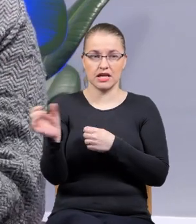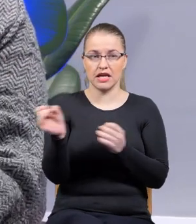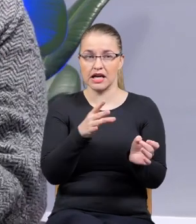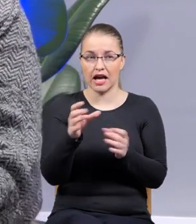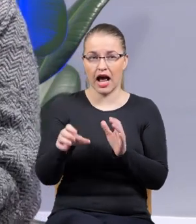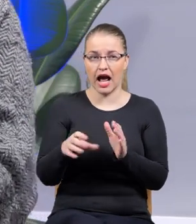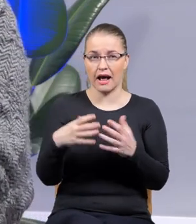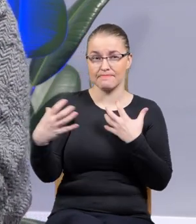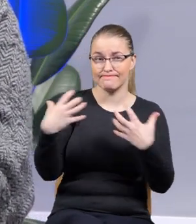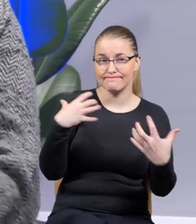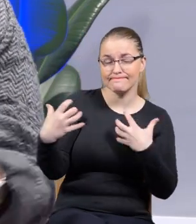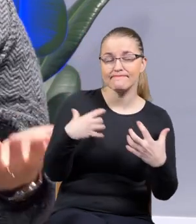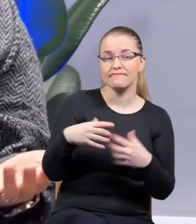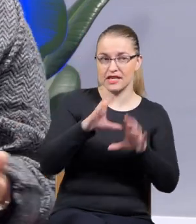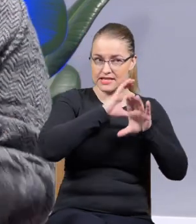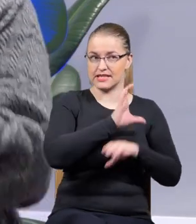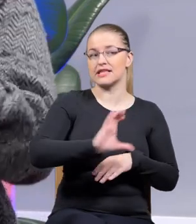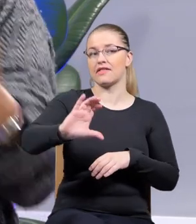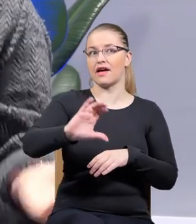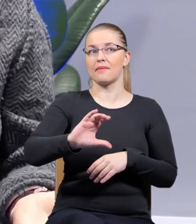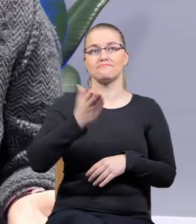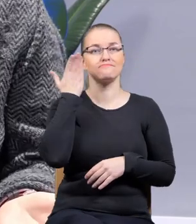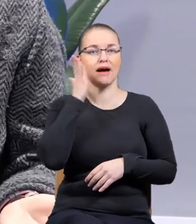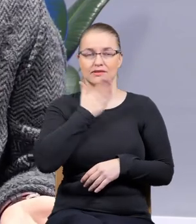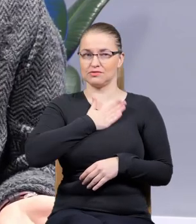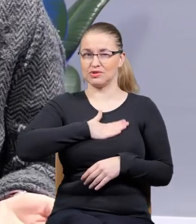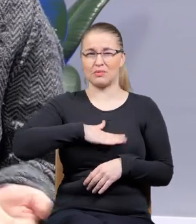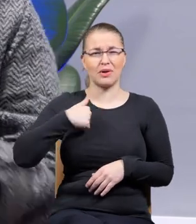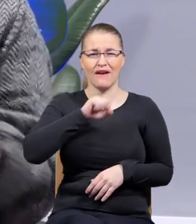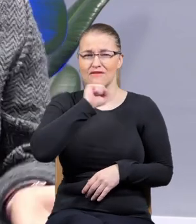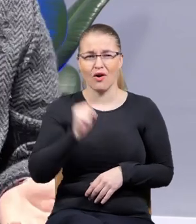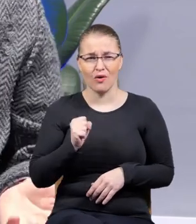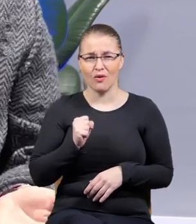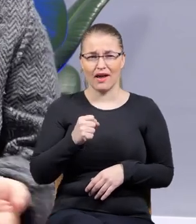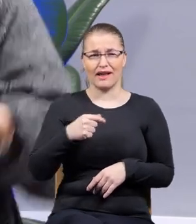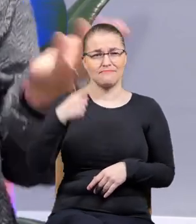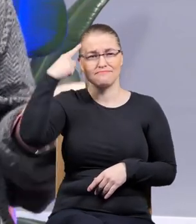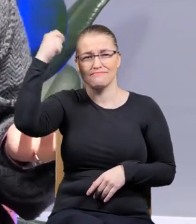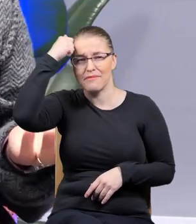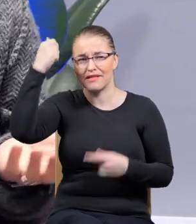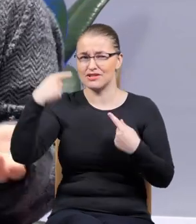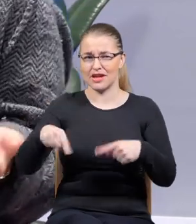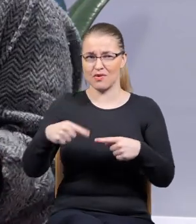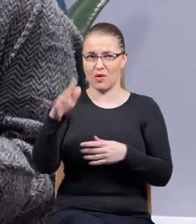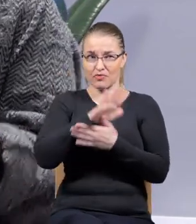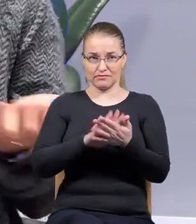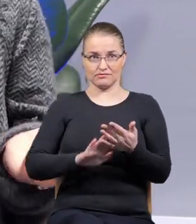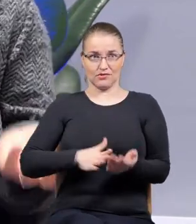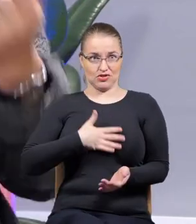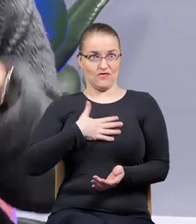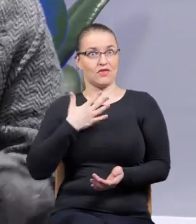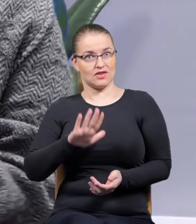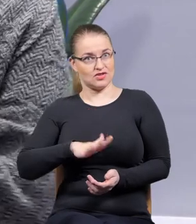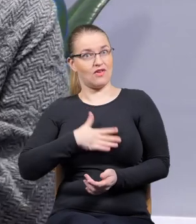scenie i było mi bardzo miło, ponieważ kompletnie nie pamiętałam tego tekstu, więc za każdym razem byłam zadziwiona w ogóle.